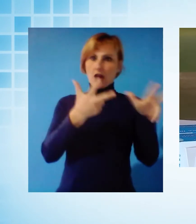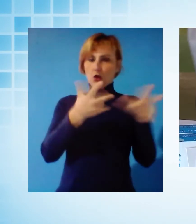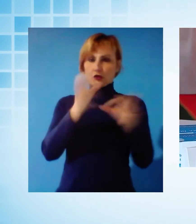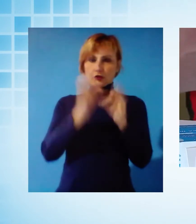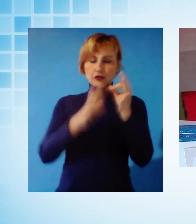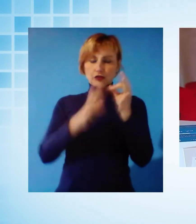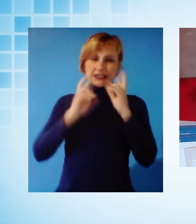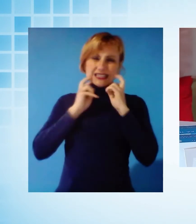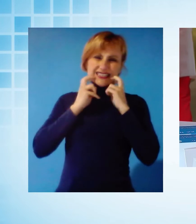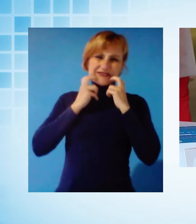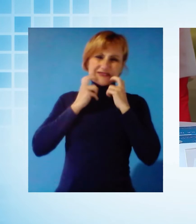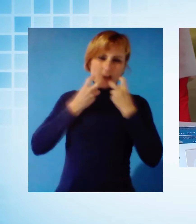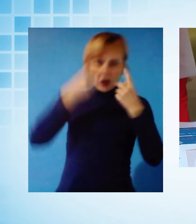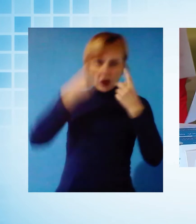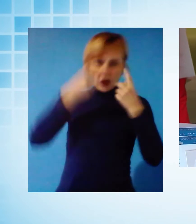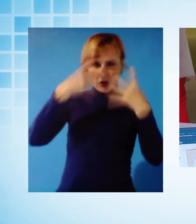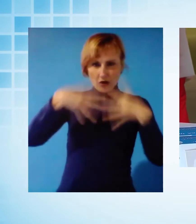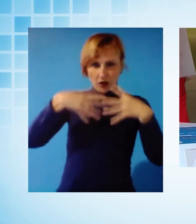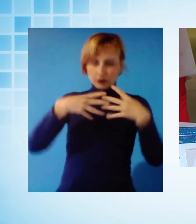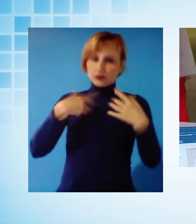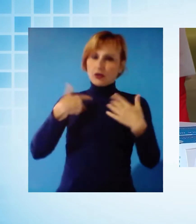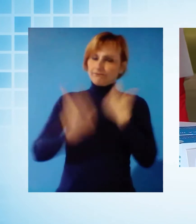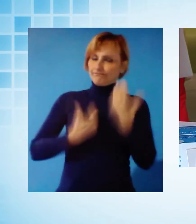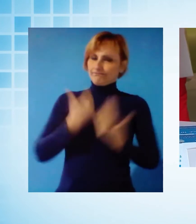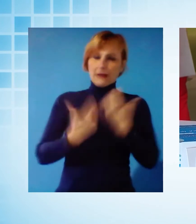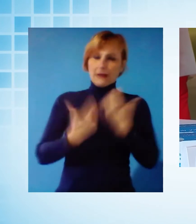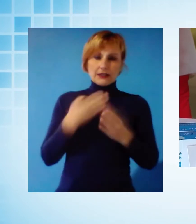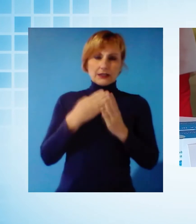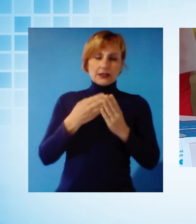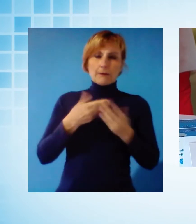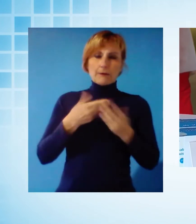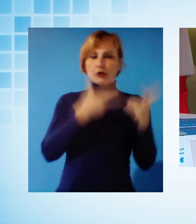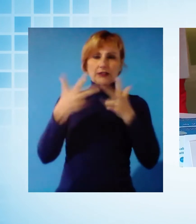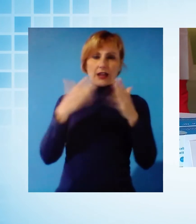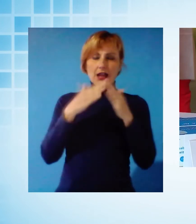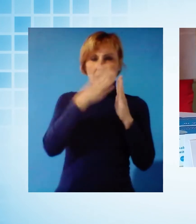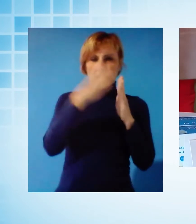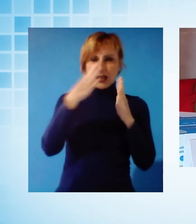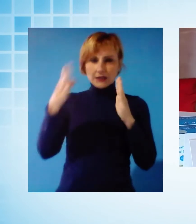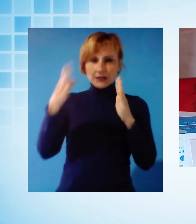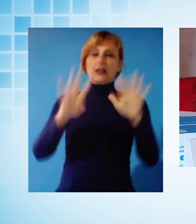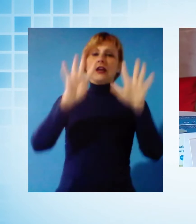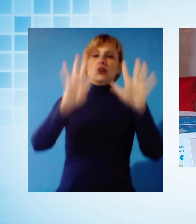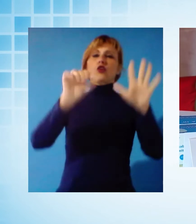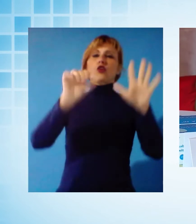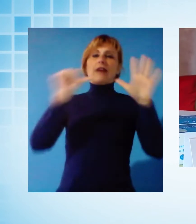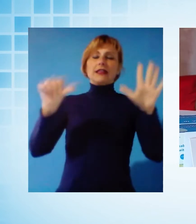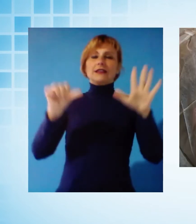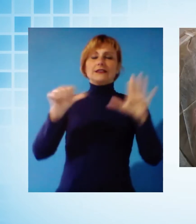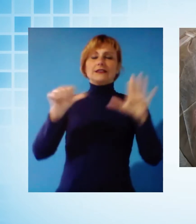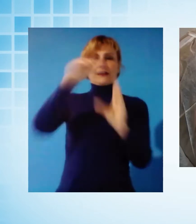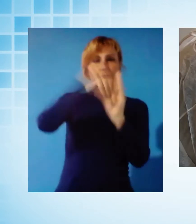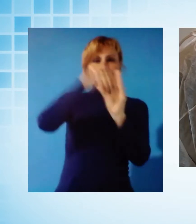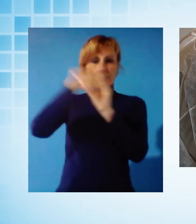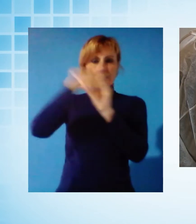logistico notevole per allestire il sistema di recapito. Al comune sono arrivati 96 pacchi contenenti 2.000 pezzi ciascuno